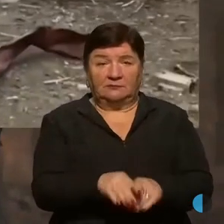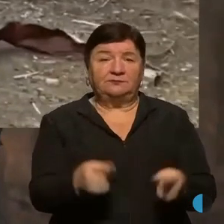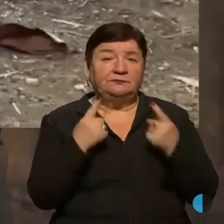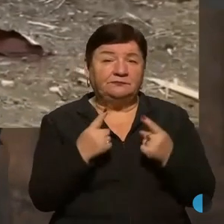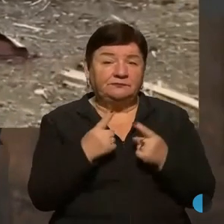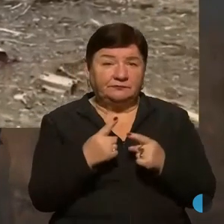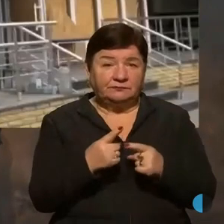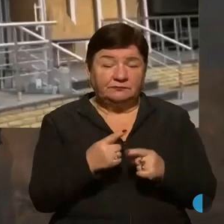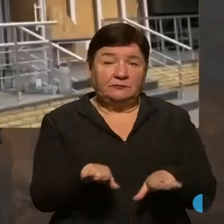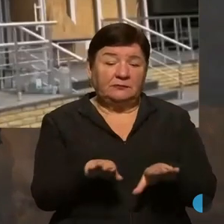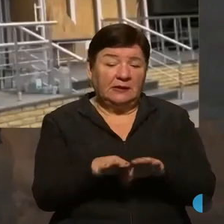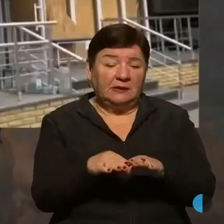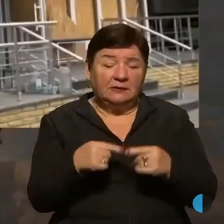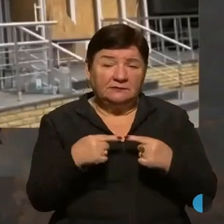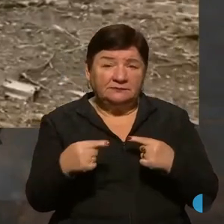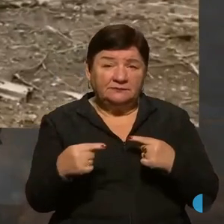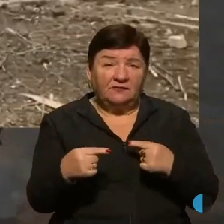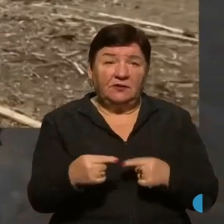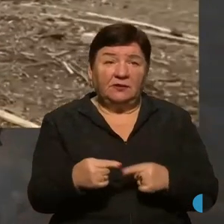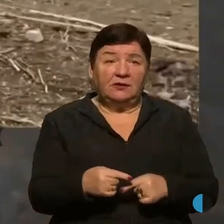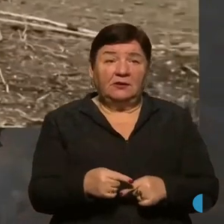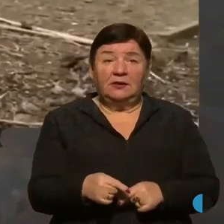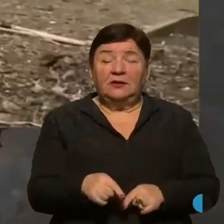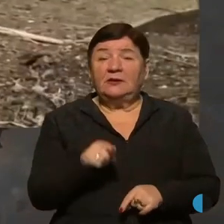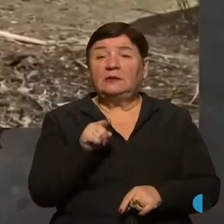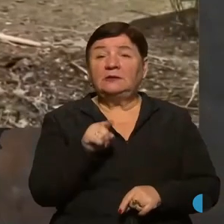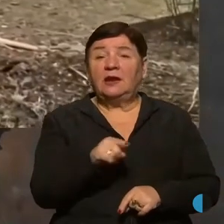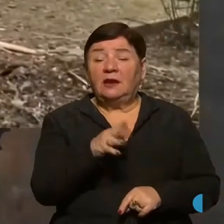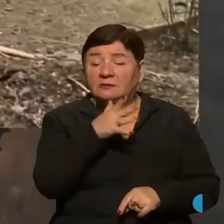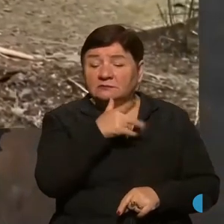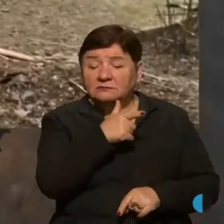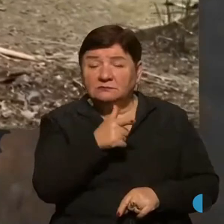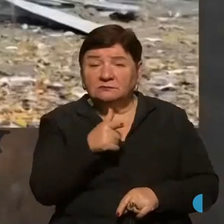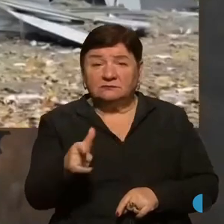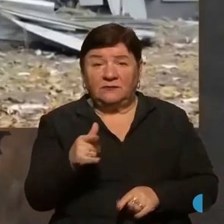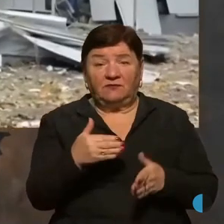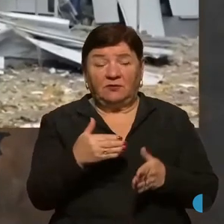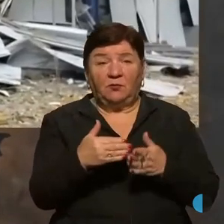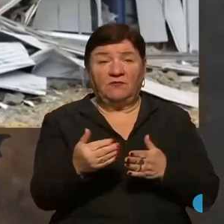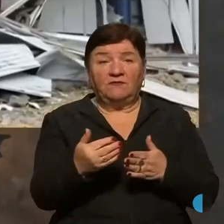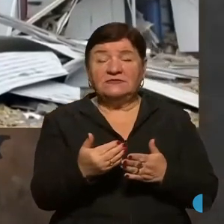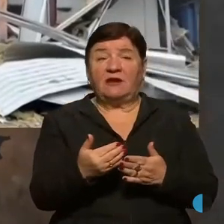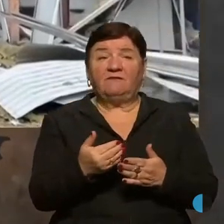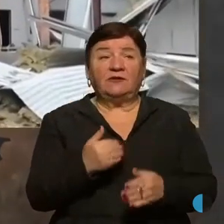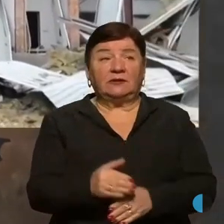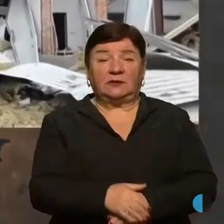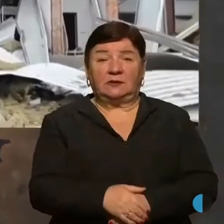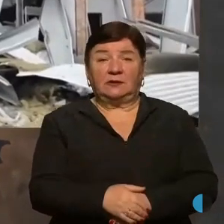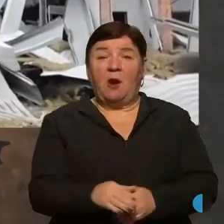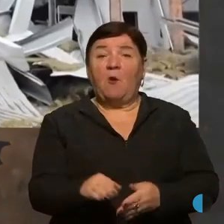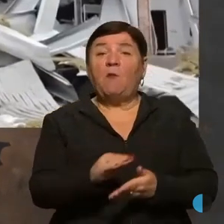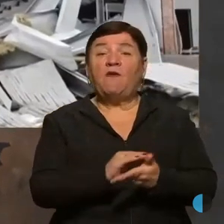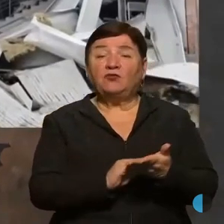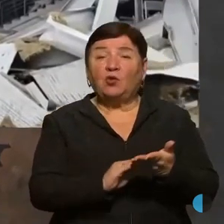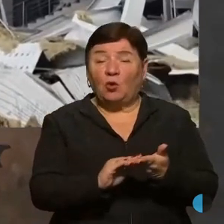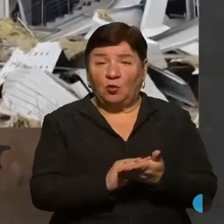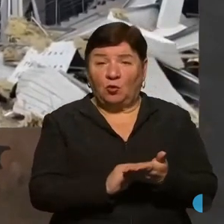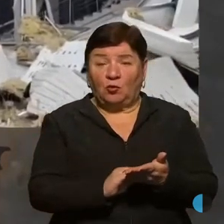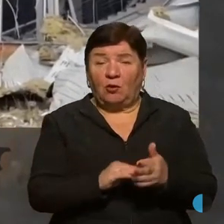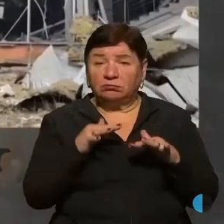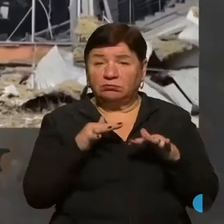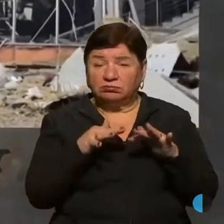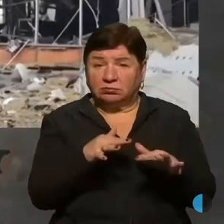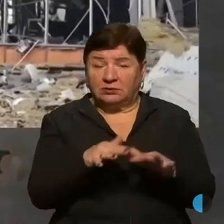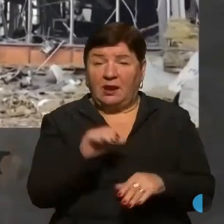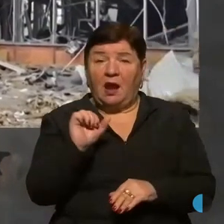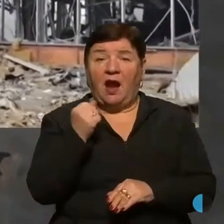нагоріхи, принаймні на деякий час відмовився від повторного штурму